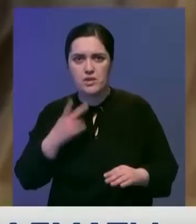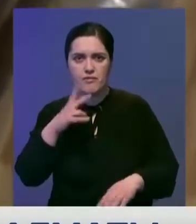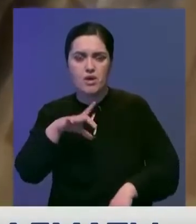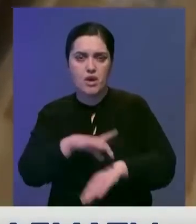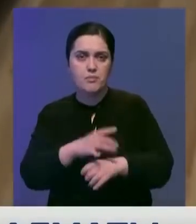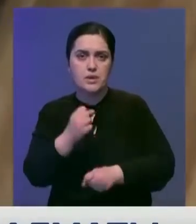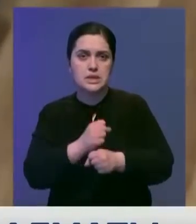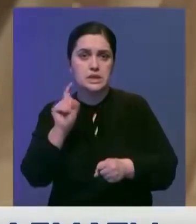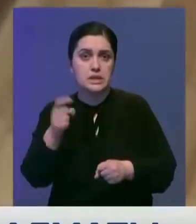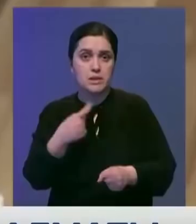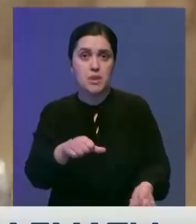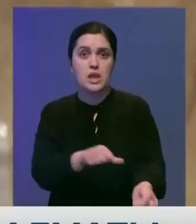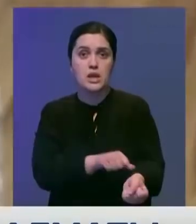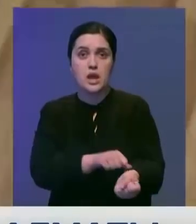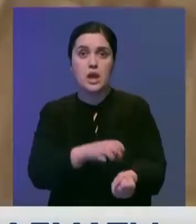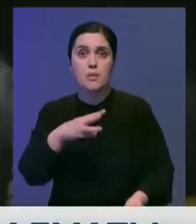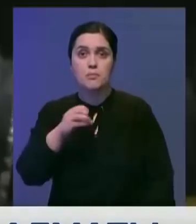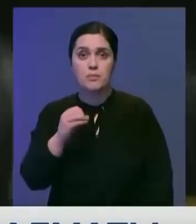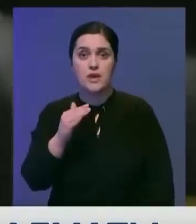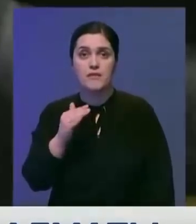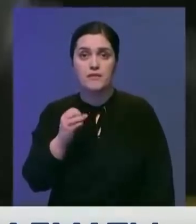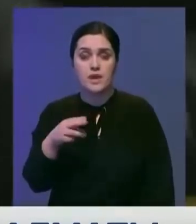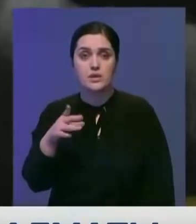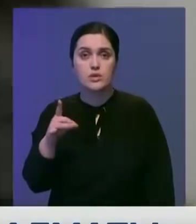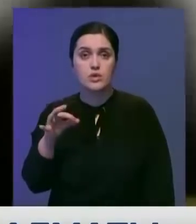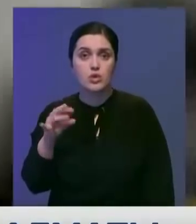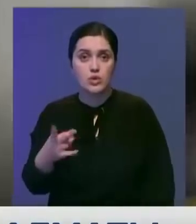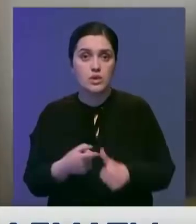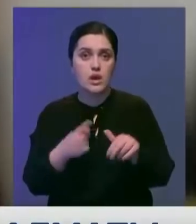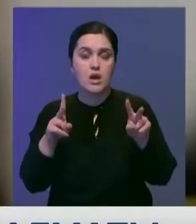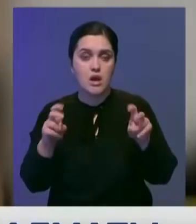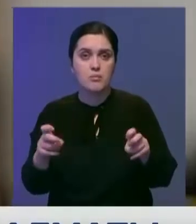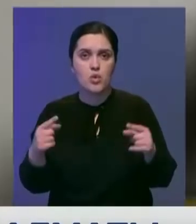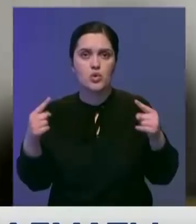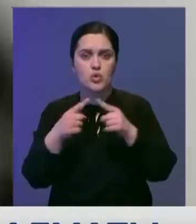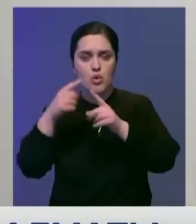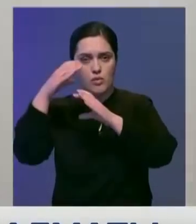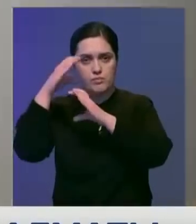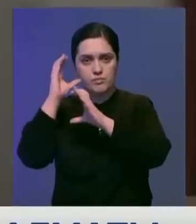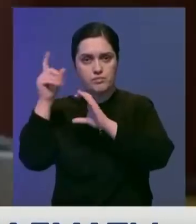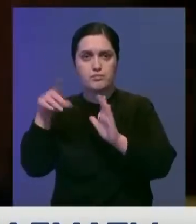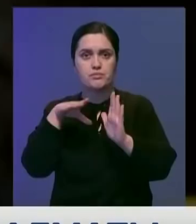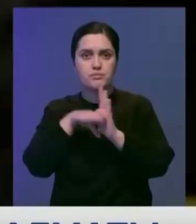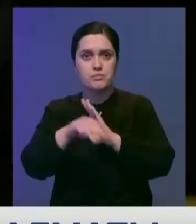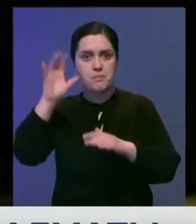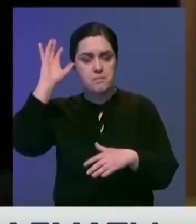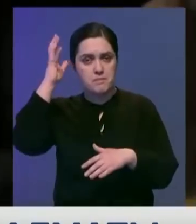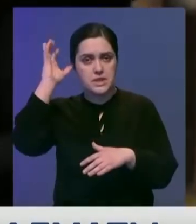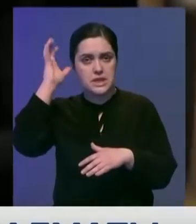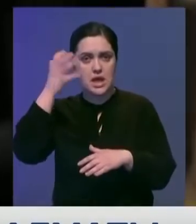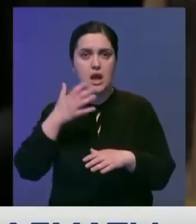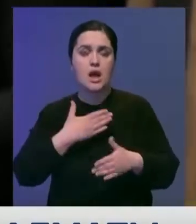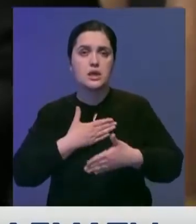для изготовления синтетического наркотика «Мефедрон». Экспертиза подтвердила их принадлежность к психоактивным.